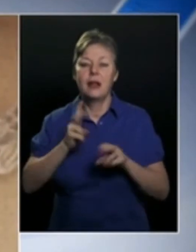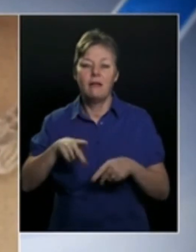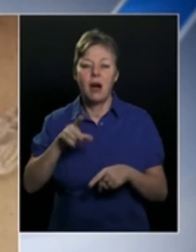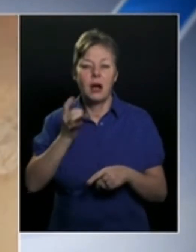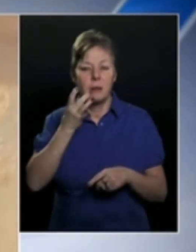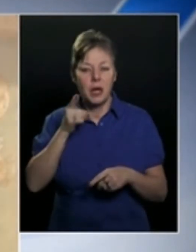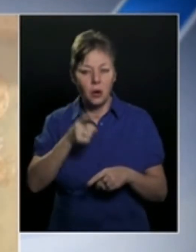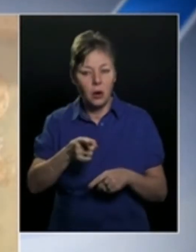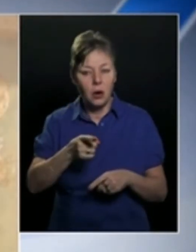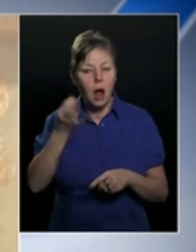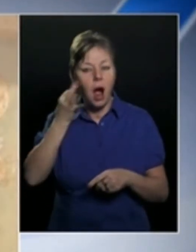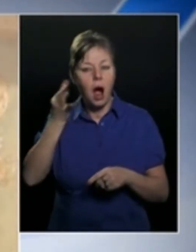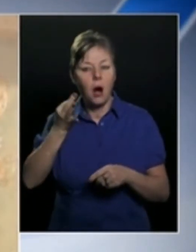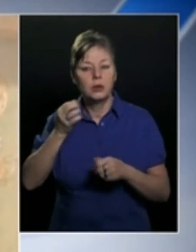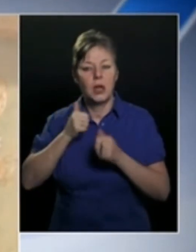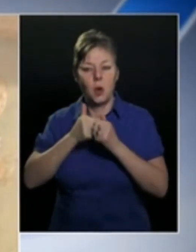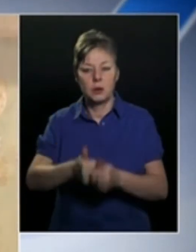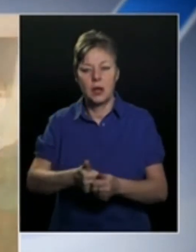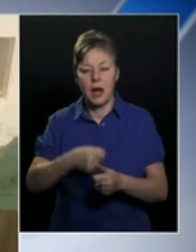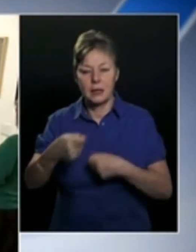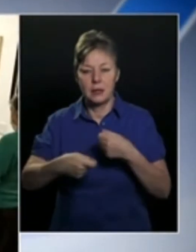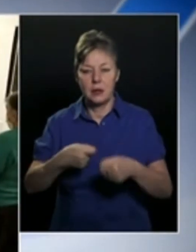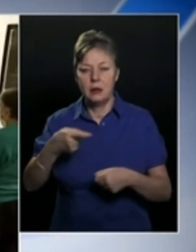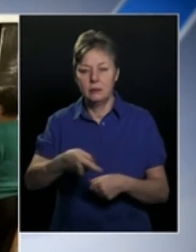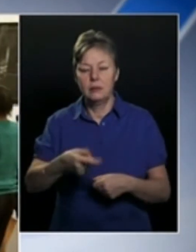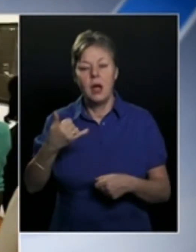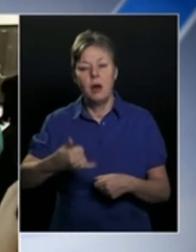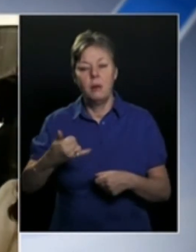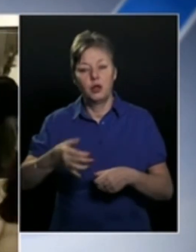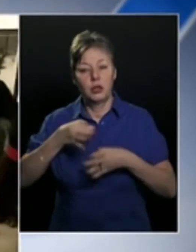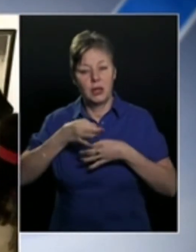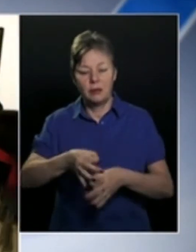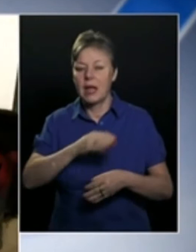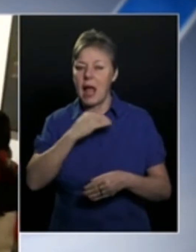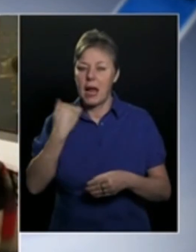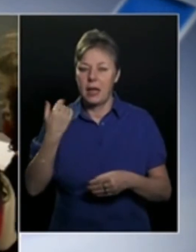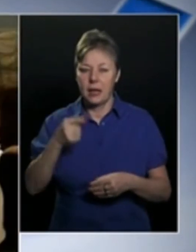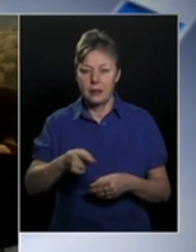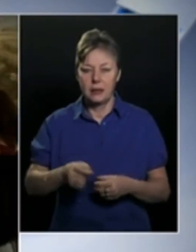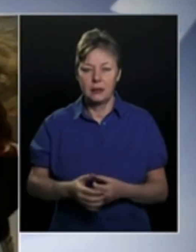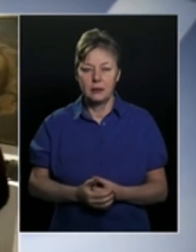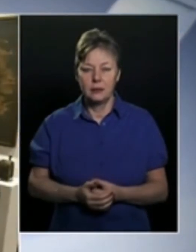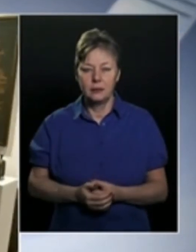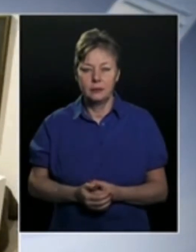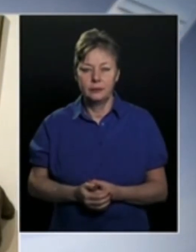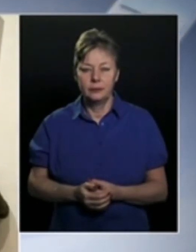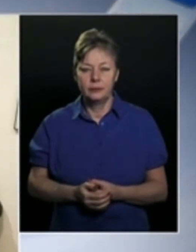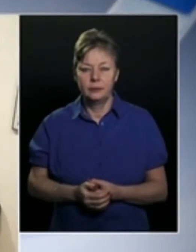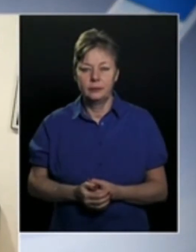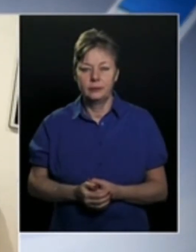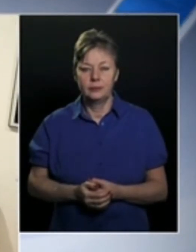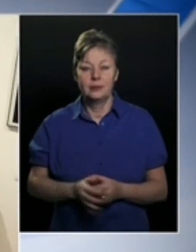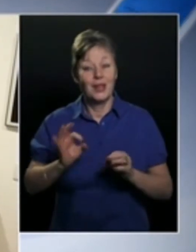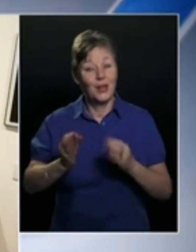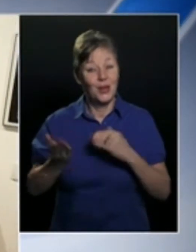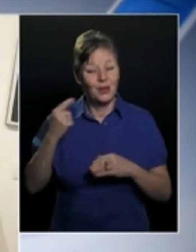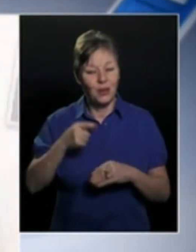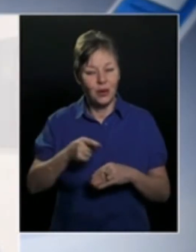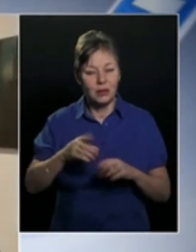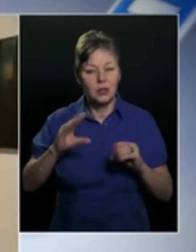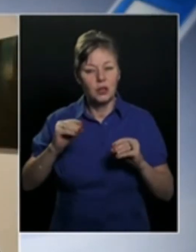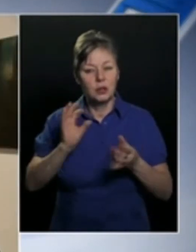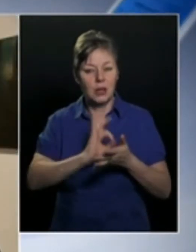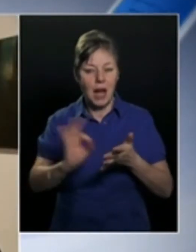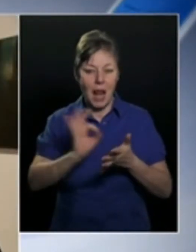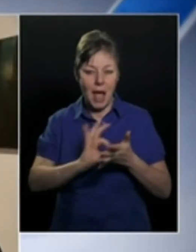De van, amikor az audionarráció a megoldás. A mostani vezetéssel nagyon elégedett Izabella. Az nagyon jó